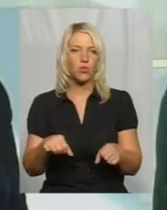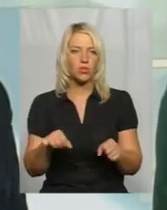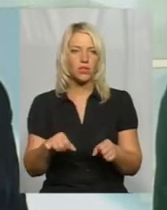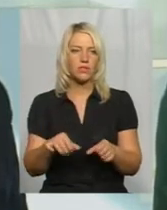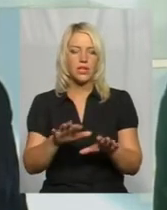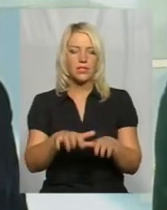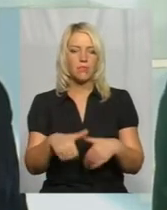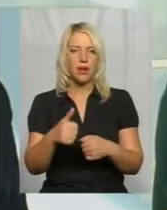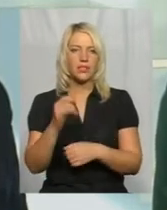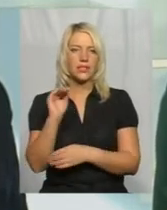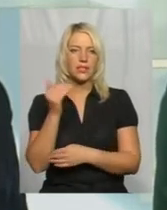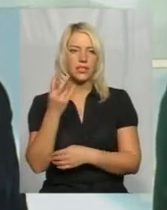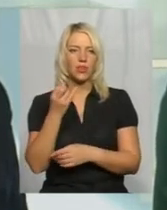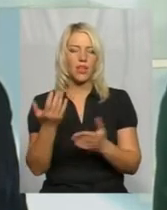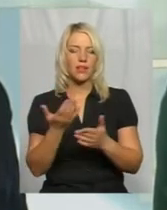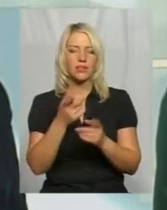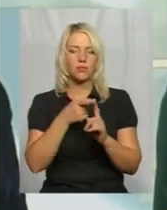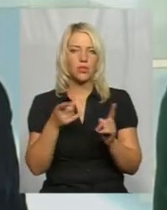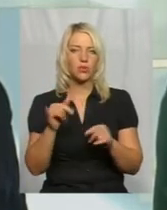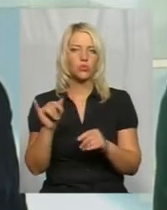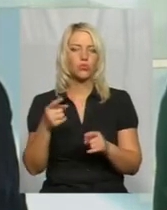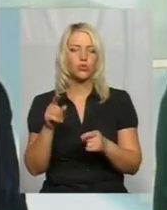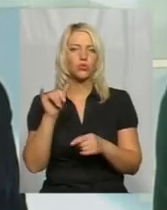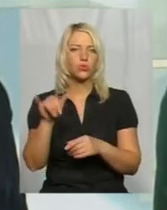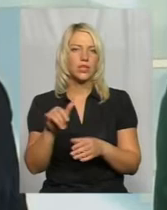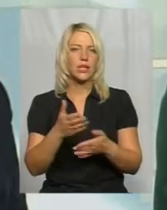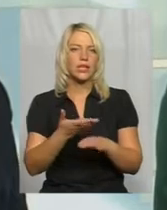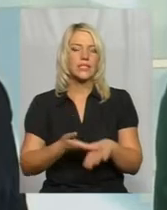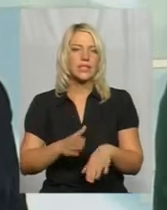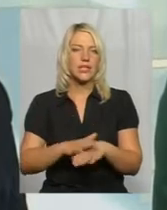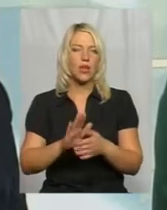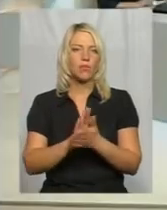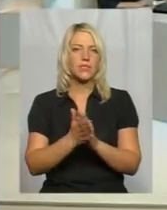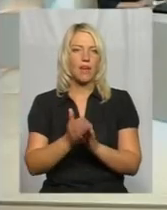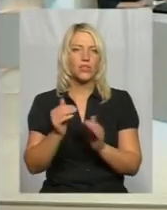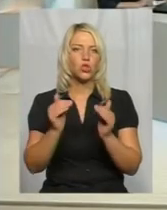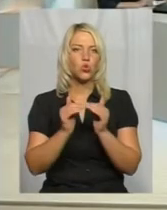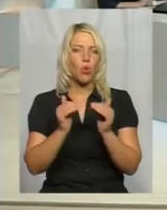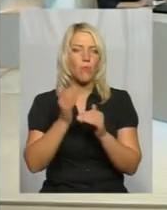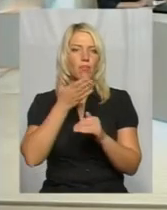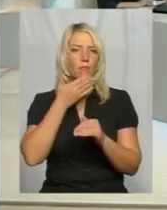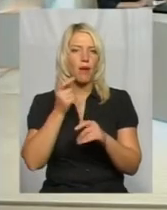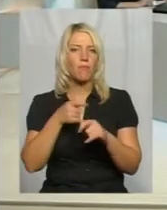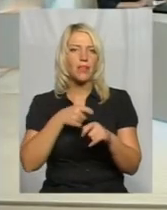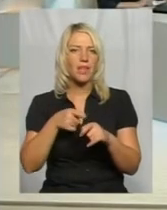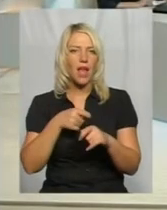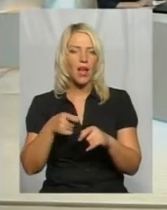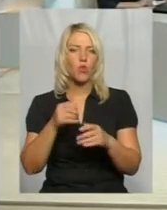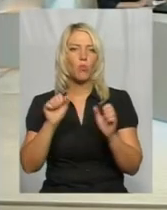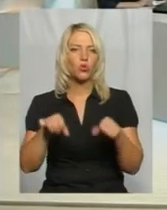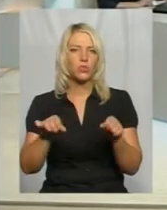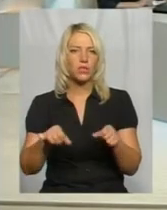забрати дитину на якийсь період, тому що в них складні обставини вдома, немає матеріальної можливості цю дитину